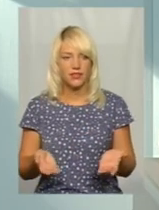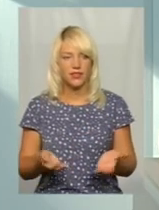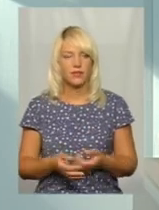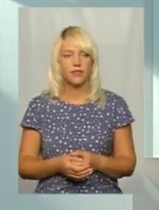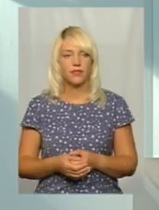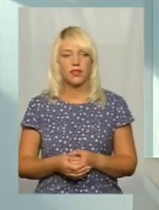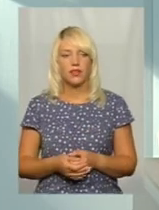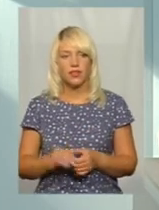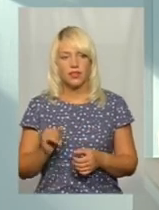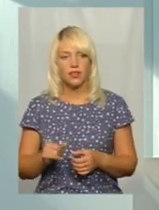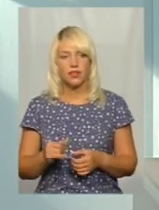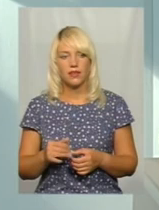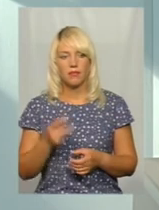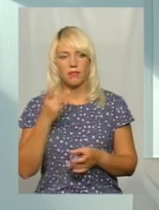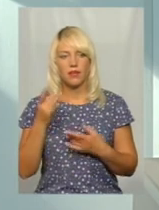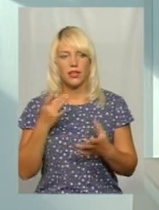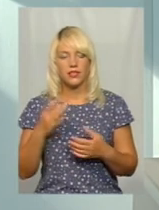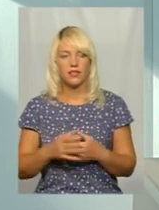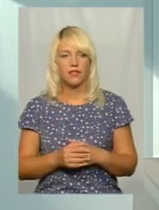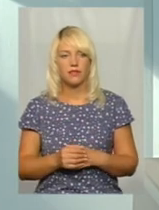з'їсти, і покрився пліснявою.